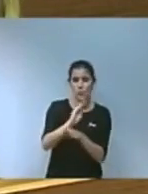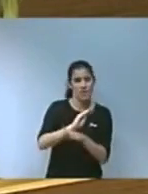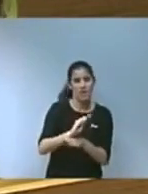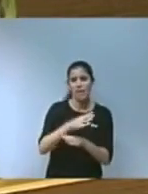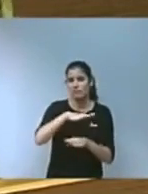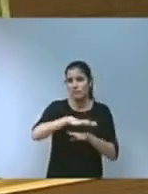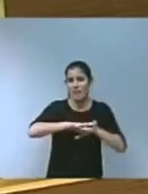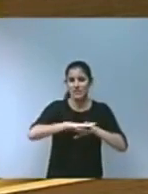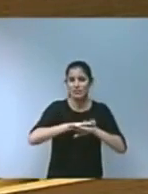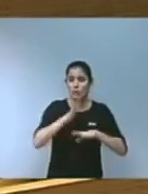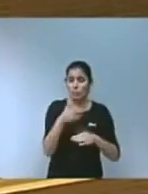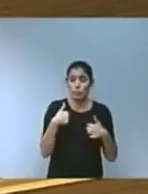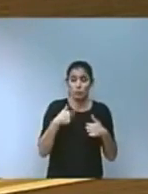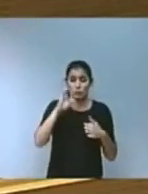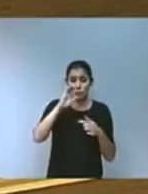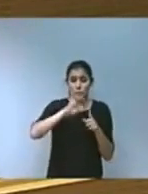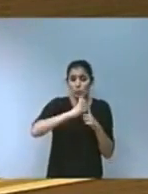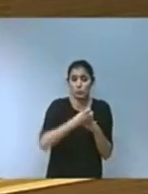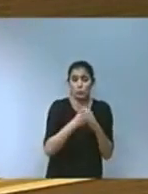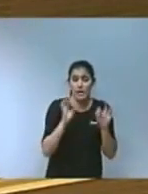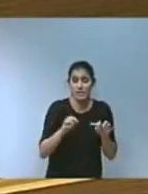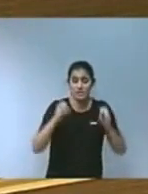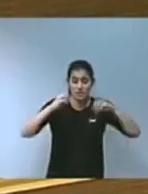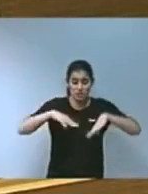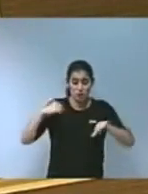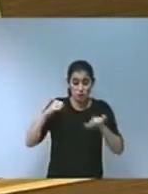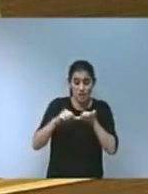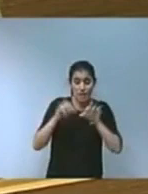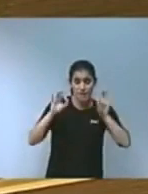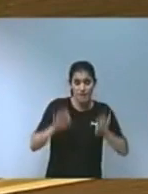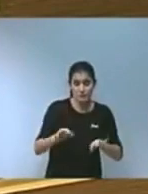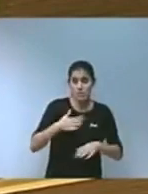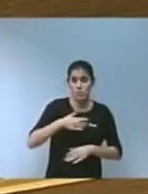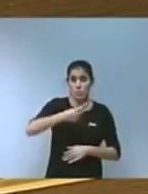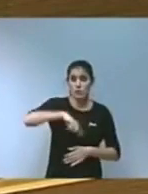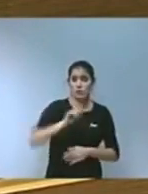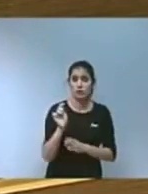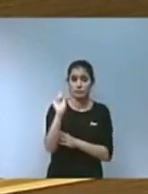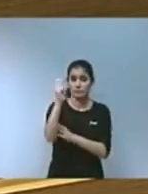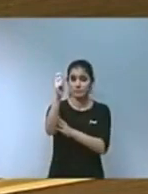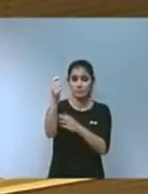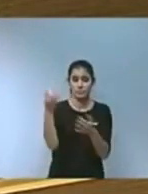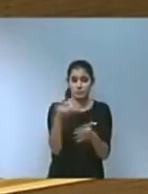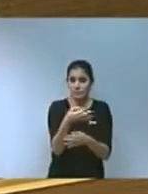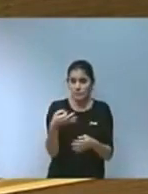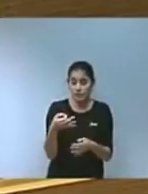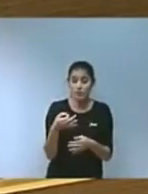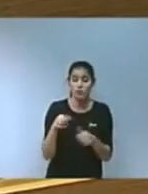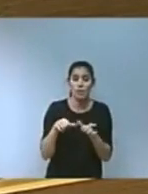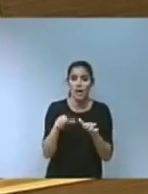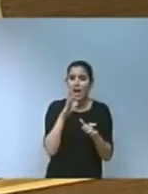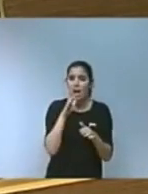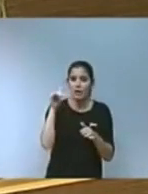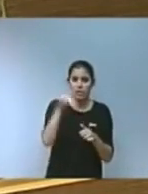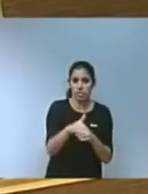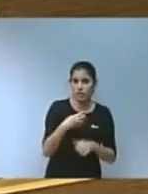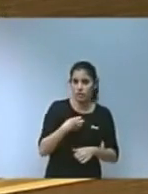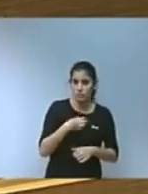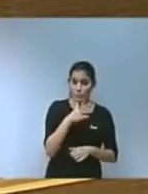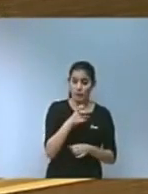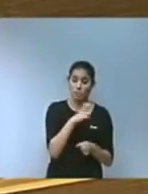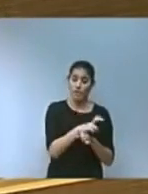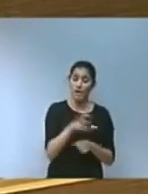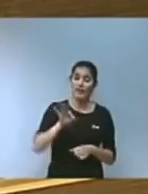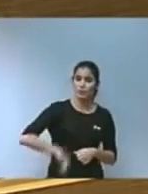part de la nostra cultura la nostra història i el saber fer de generacions rere de generacions d'agricultors que han sabut mantindre aquest